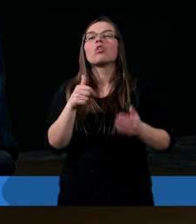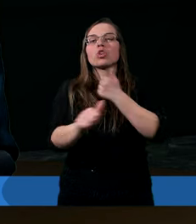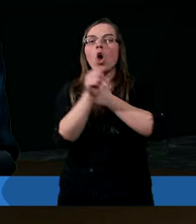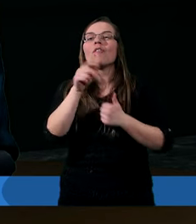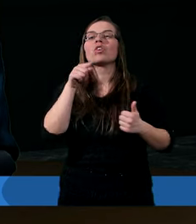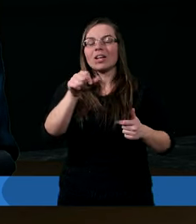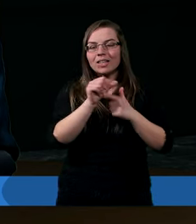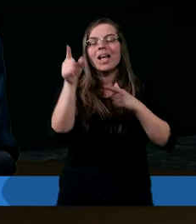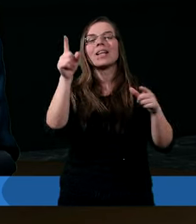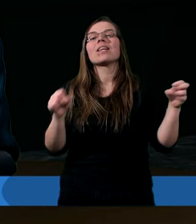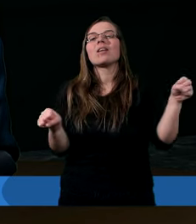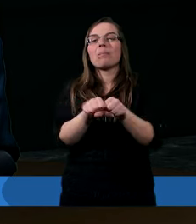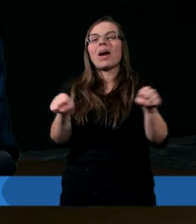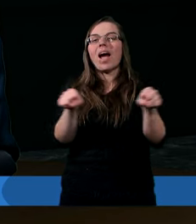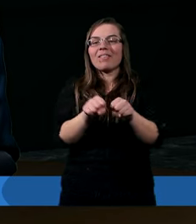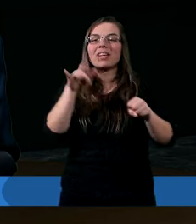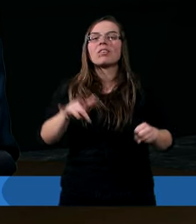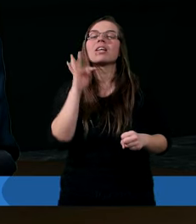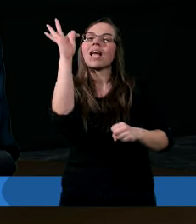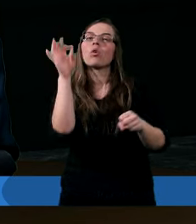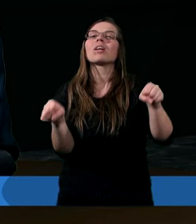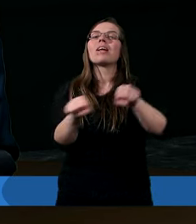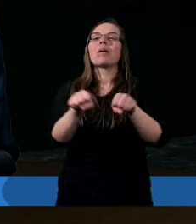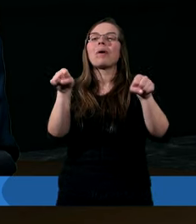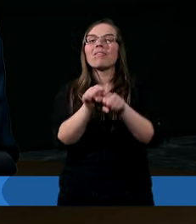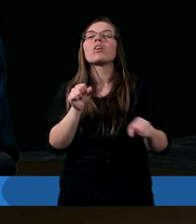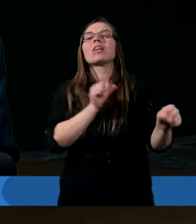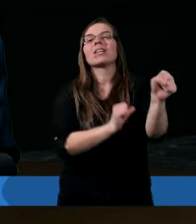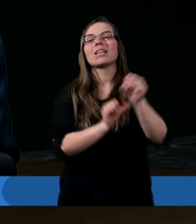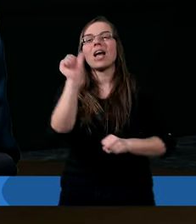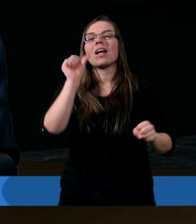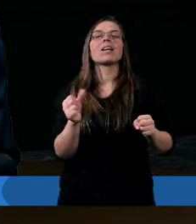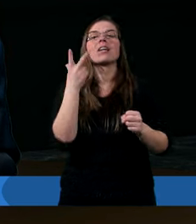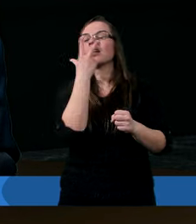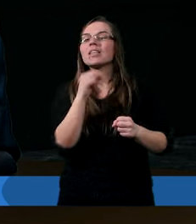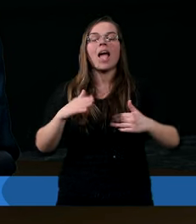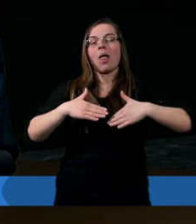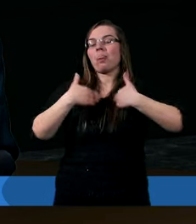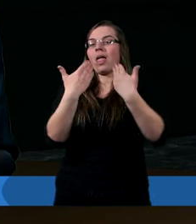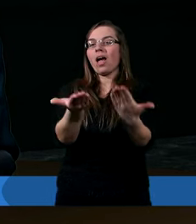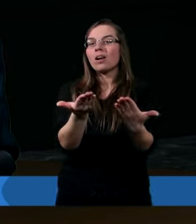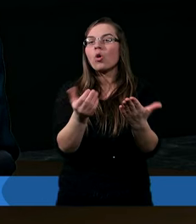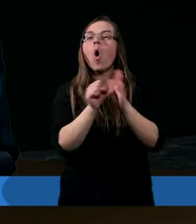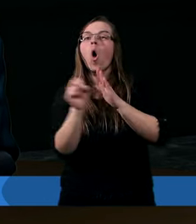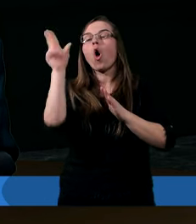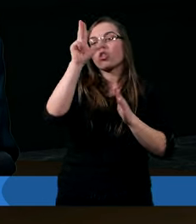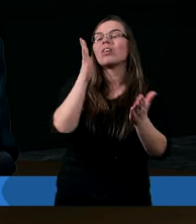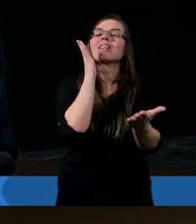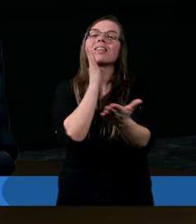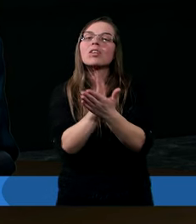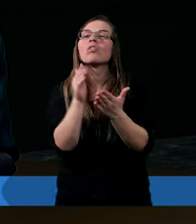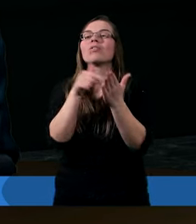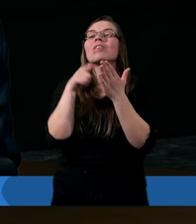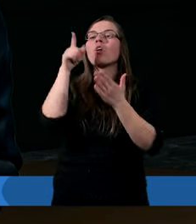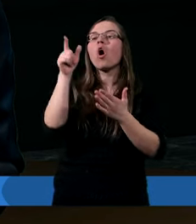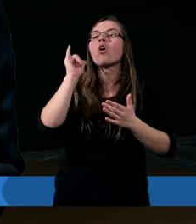dowód tego, że On jest sprawiedliwy. Jego sprawiedliwość jest sprawiedliwością nie daną od kogoś, tylko własną